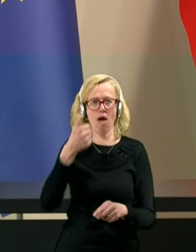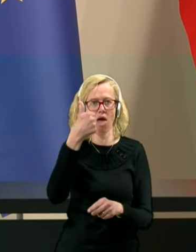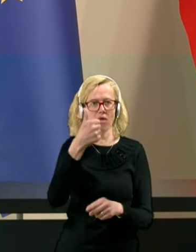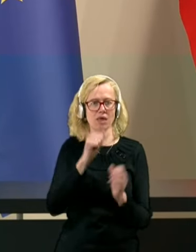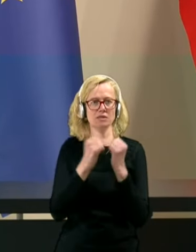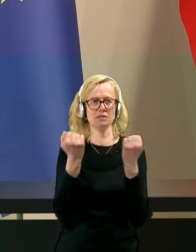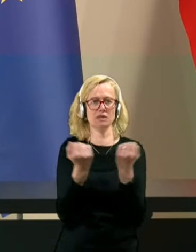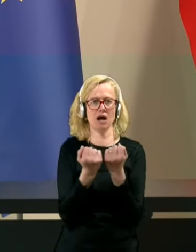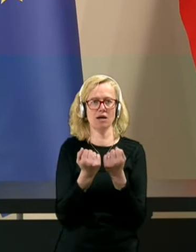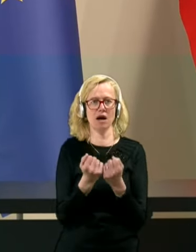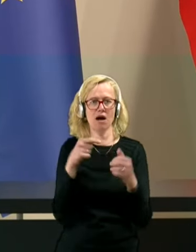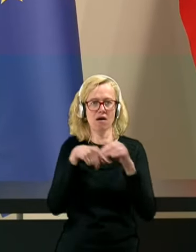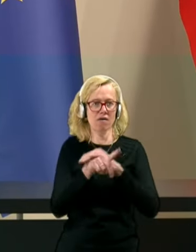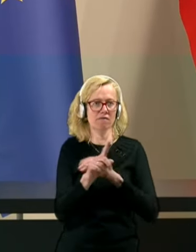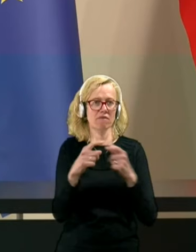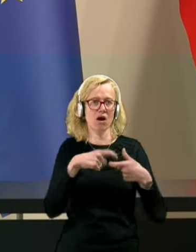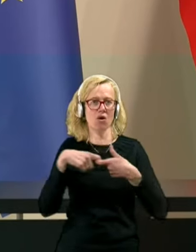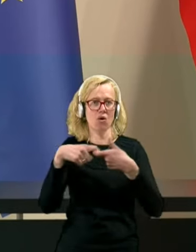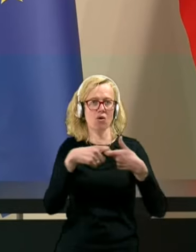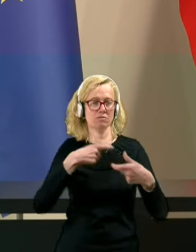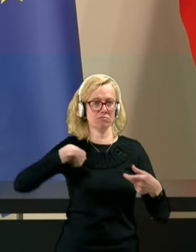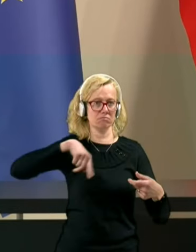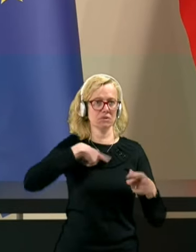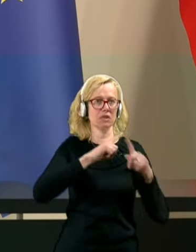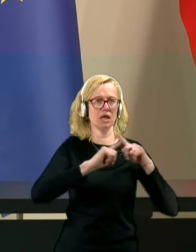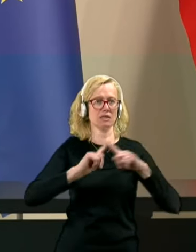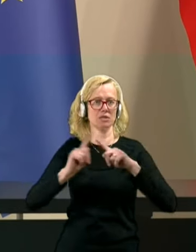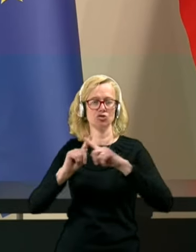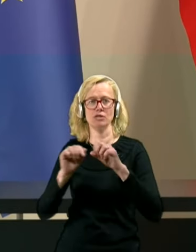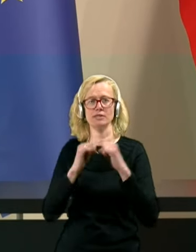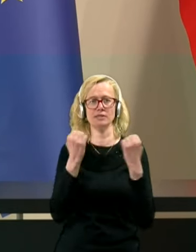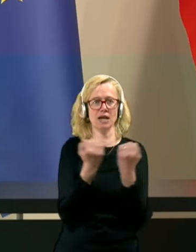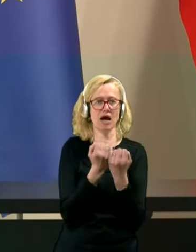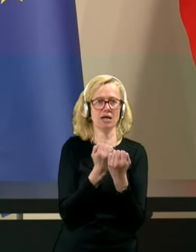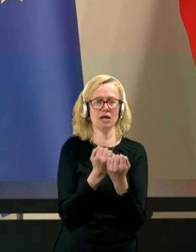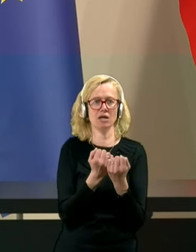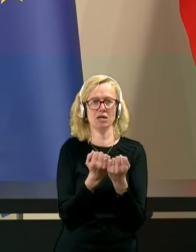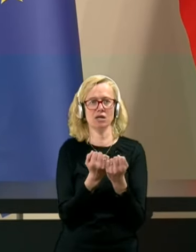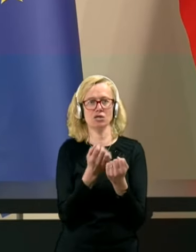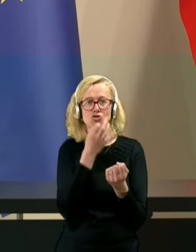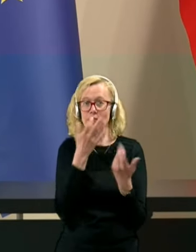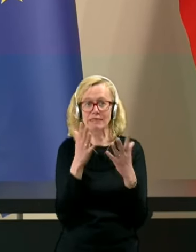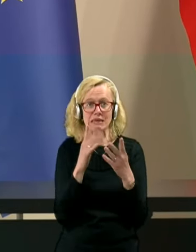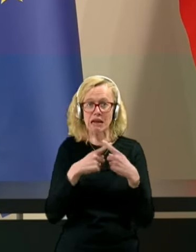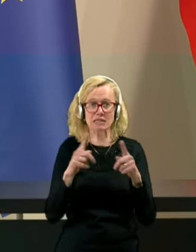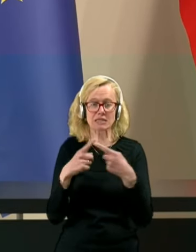v tej koaliciji smo različne stranke, če bi bilo razlik med nami biblijena stranka.